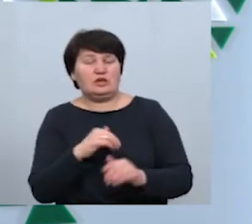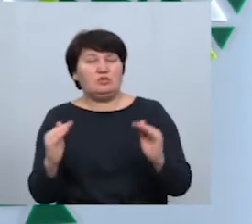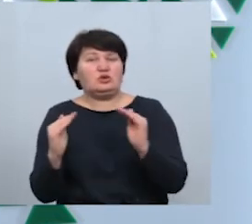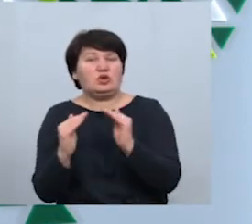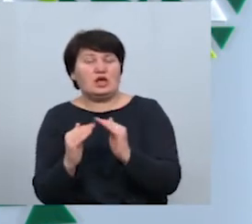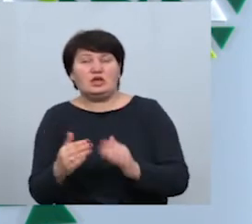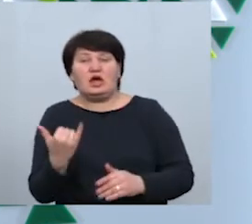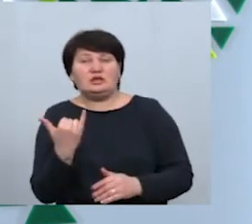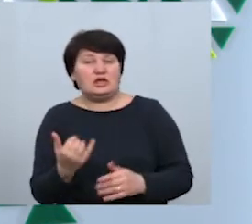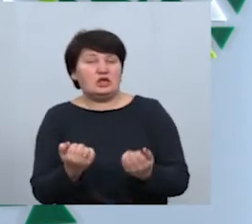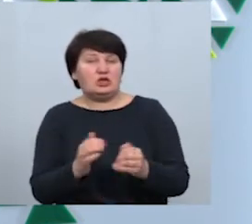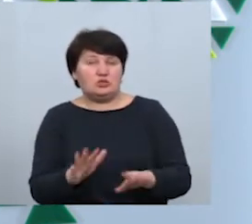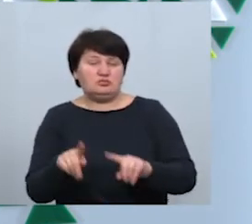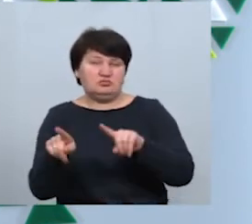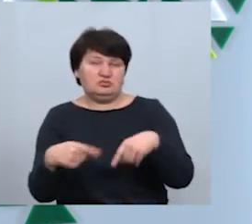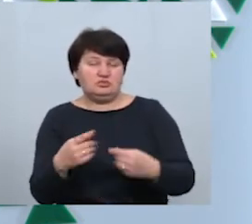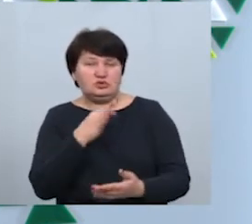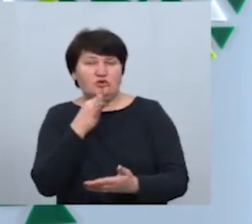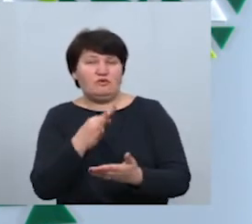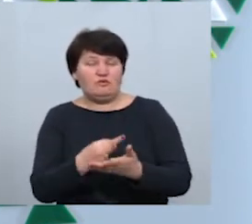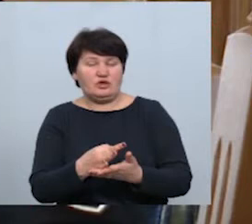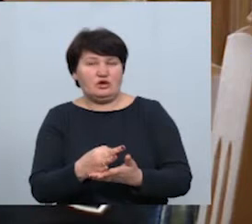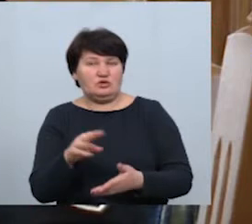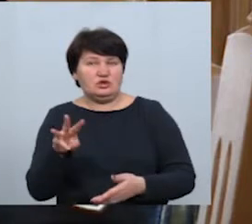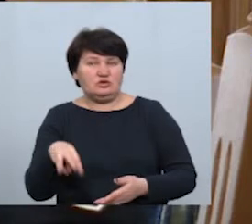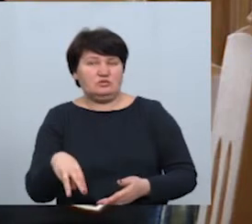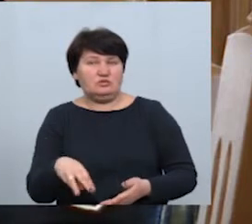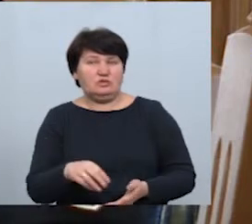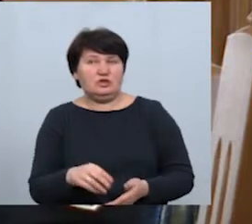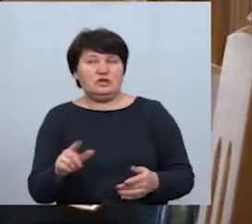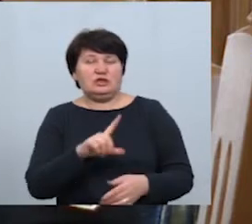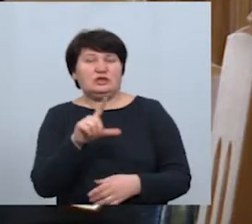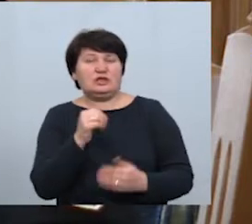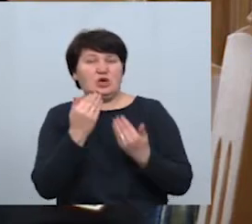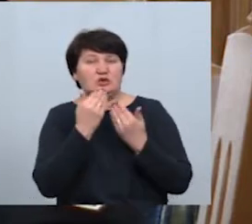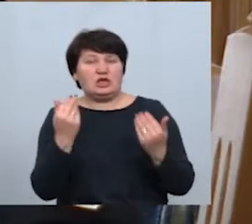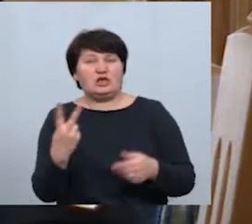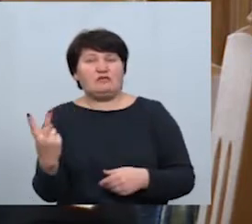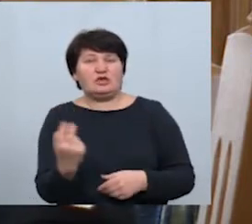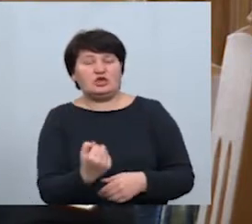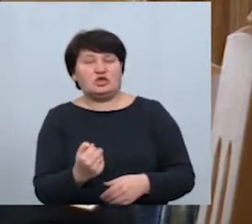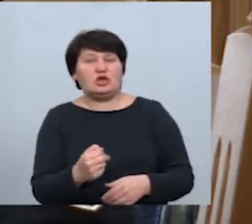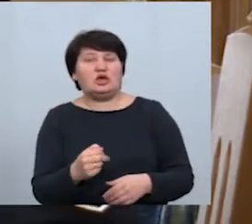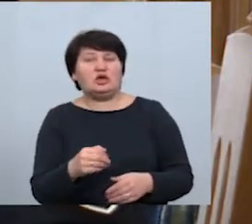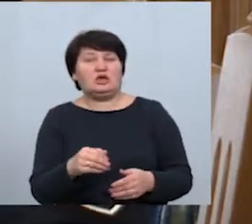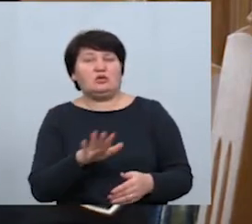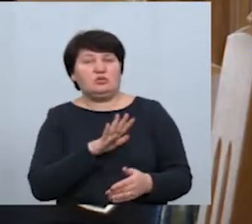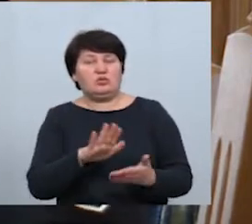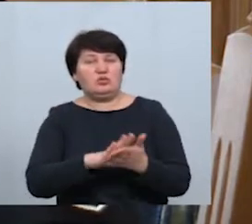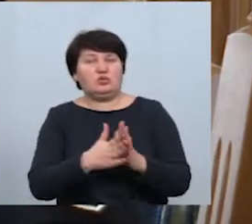дотримуються її, притягнуть до адмію відповідальності. За останні два тижні, які прибули в нас підписані згоди